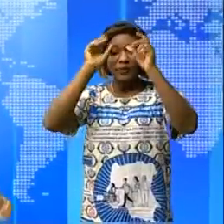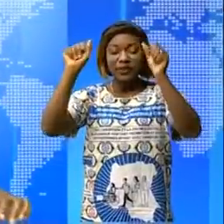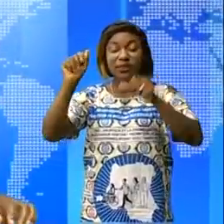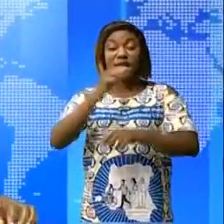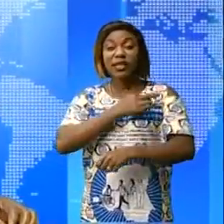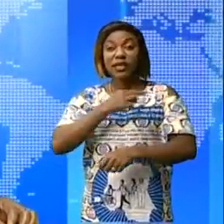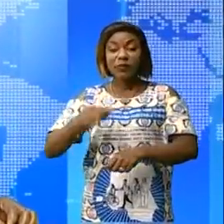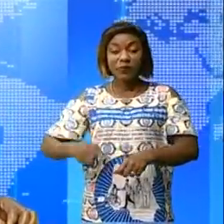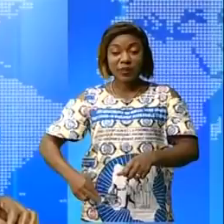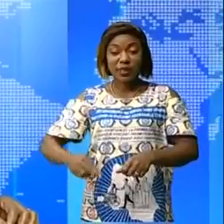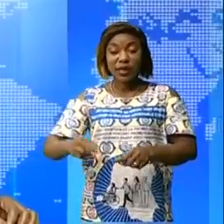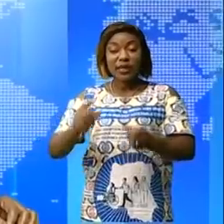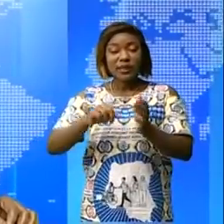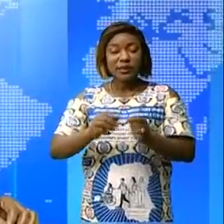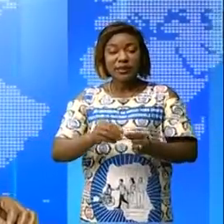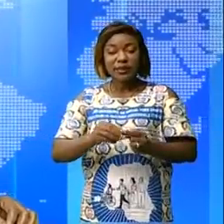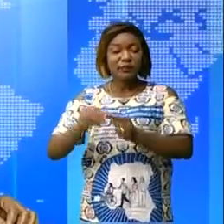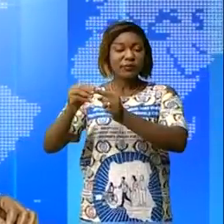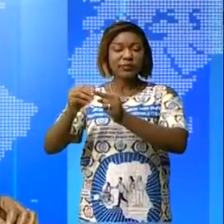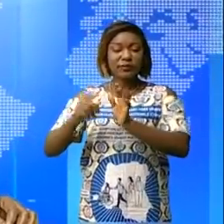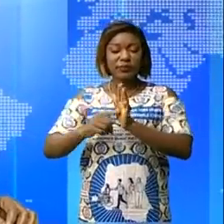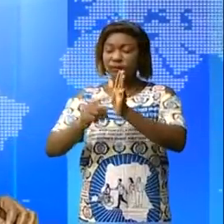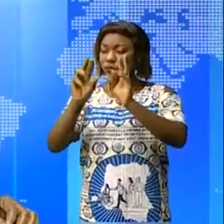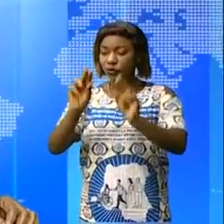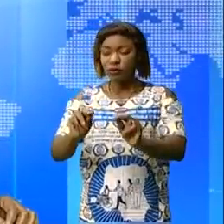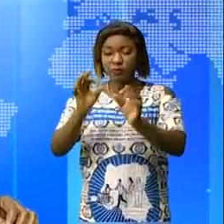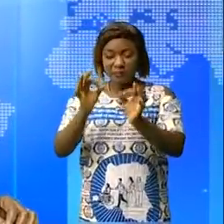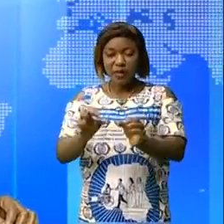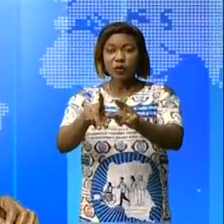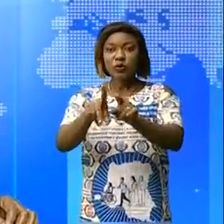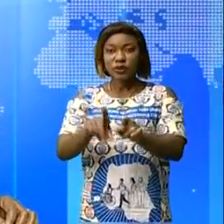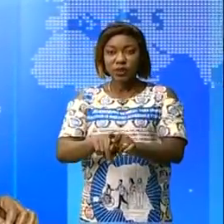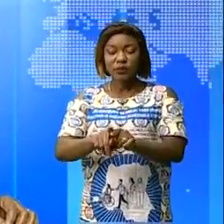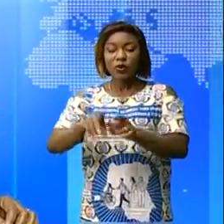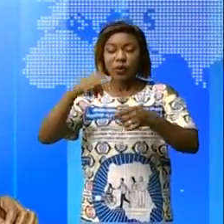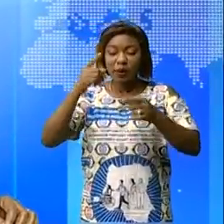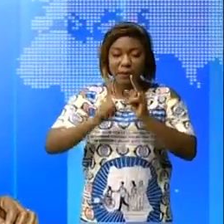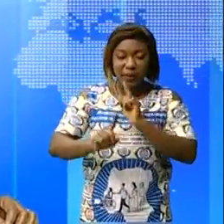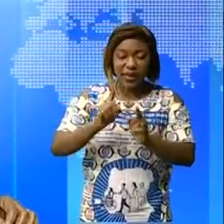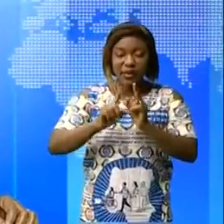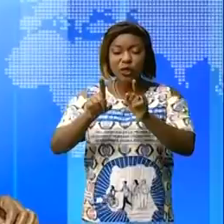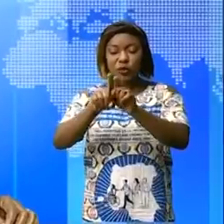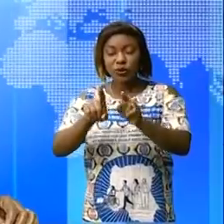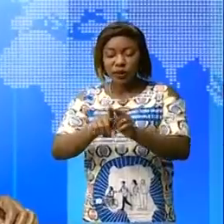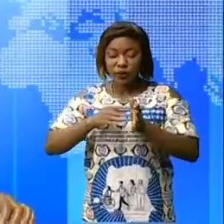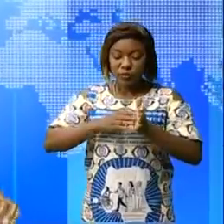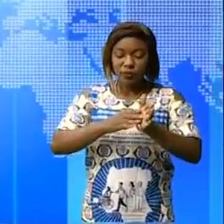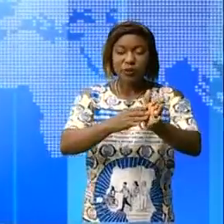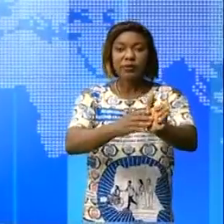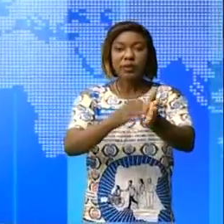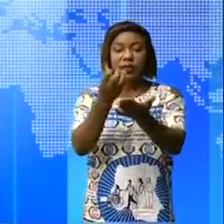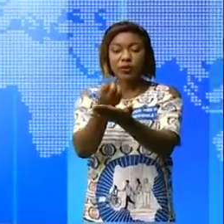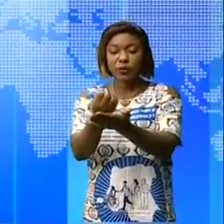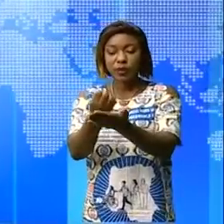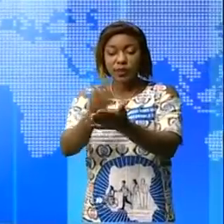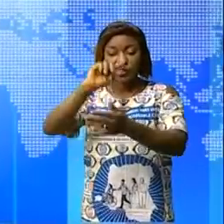pour présenter les civilités après leur nomination, mais aussi pour discuter de l'accompagnement de la politique économique du